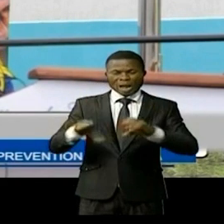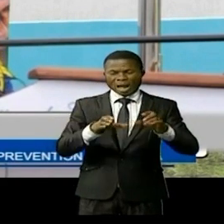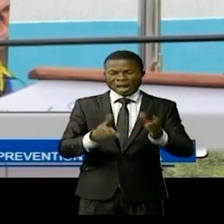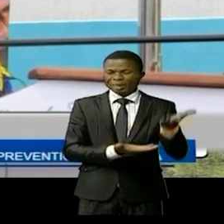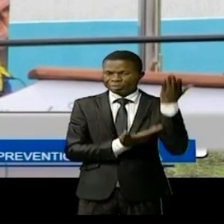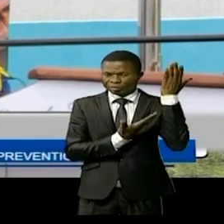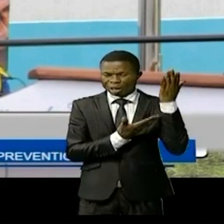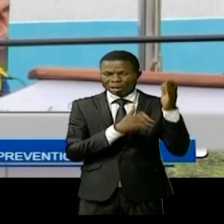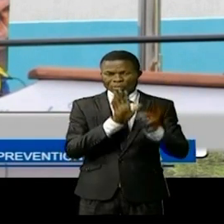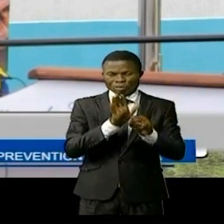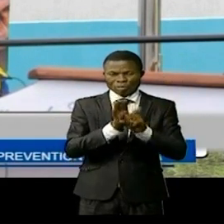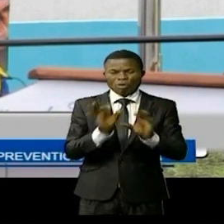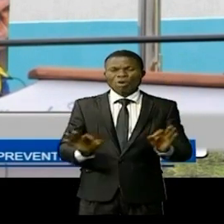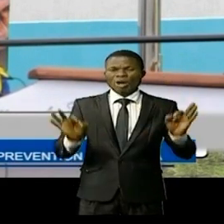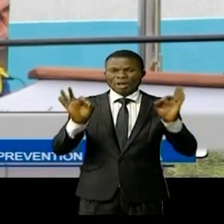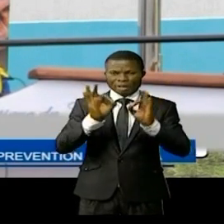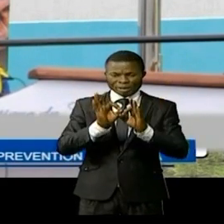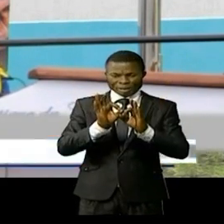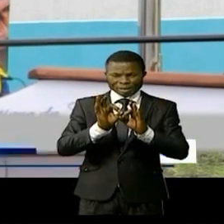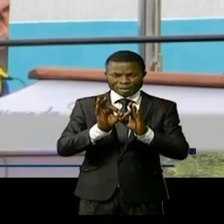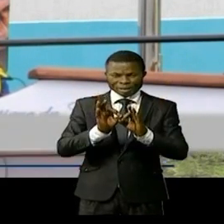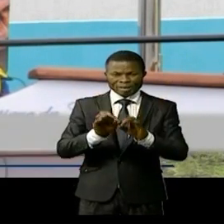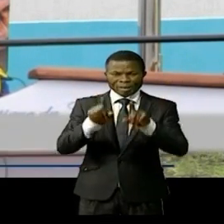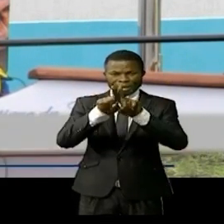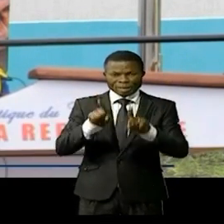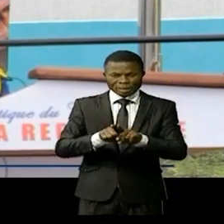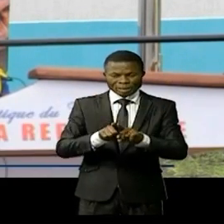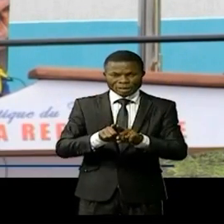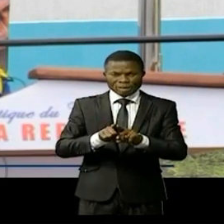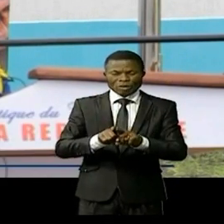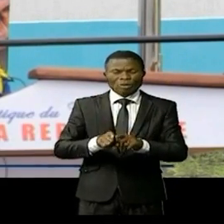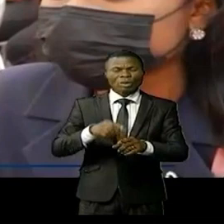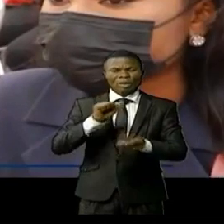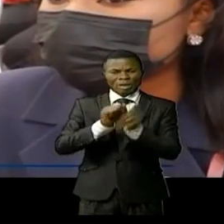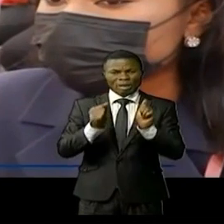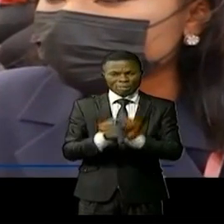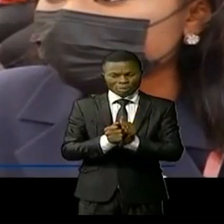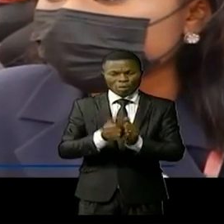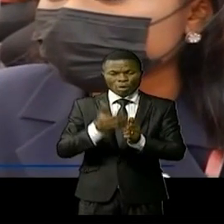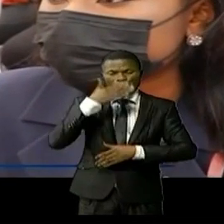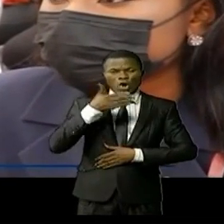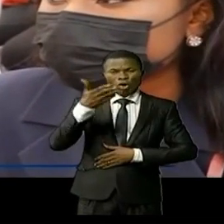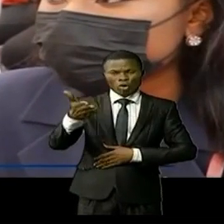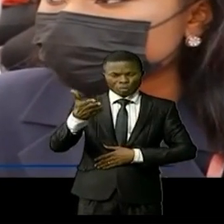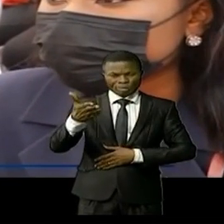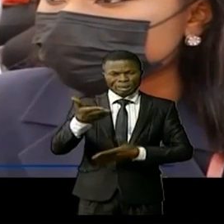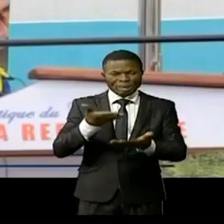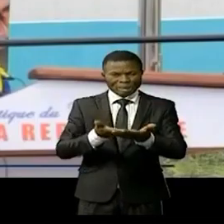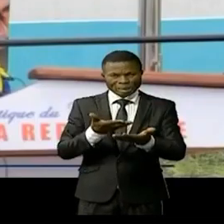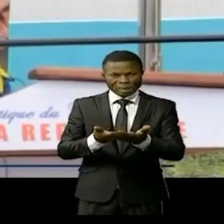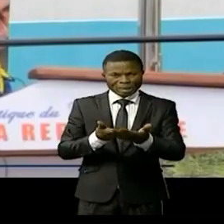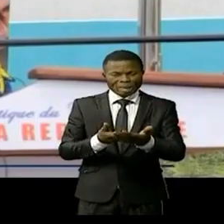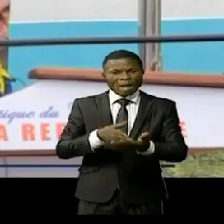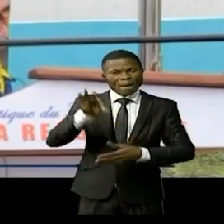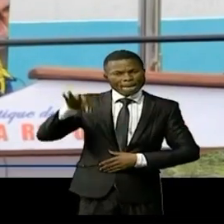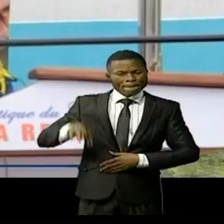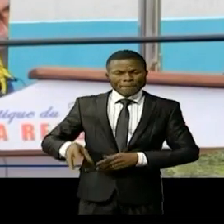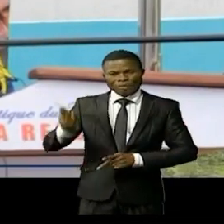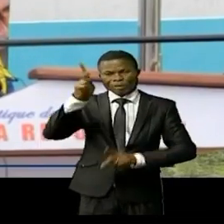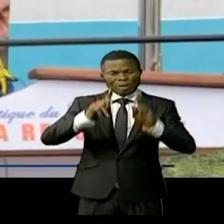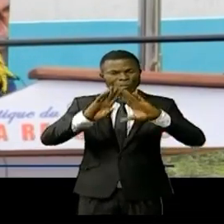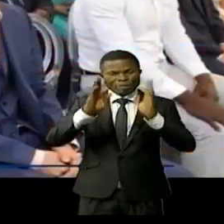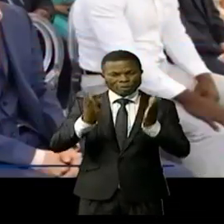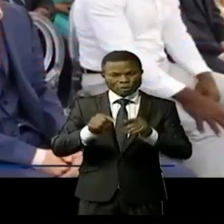et à plus d'un titre d'abord qu'elle marque le démarrage effectif de cet hôpital de référence au profit de la population